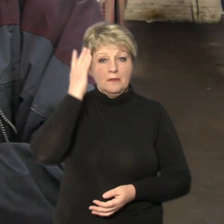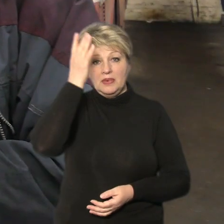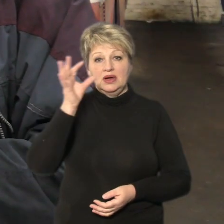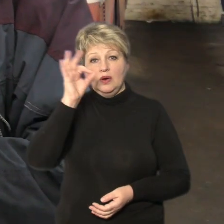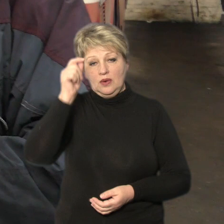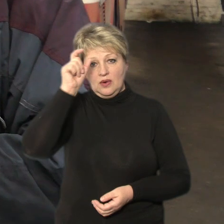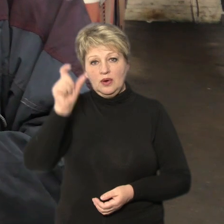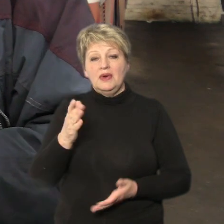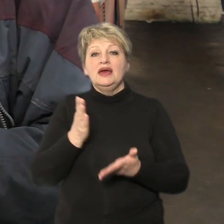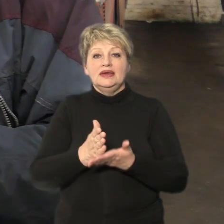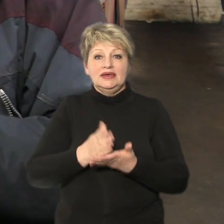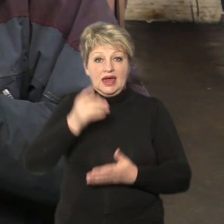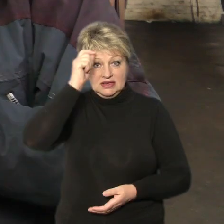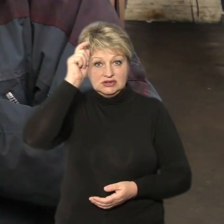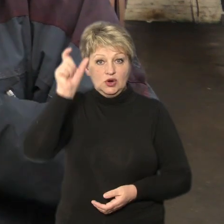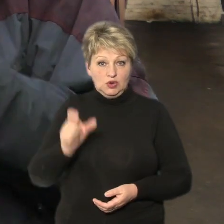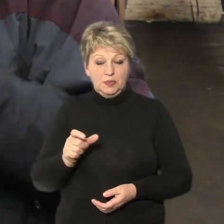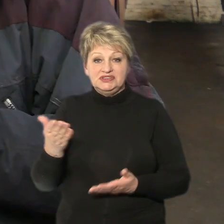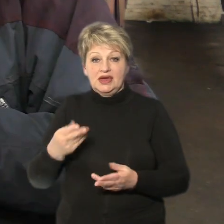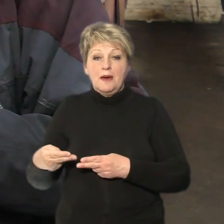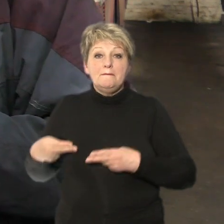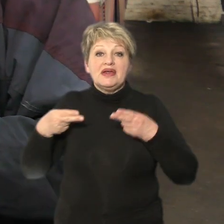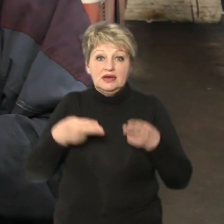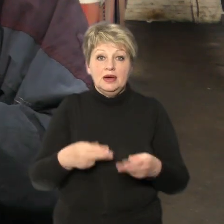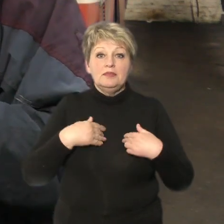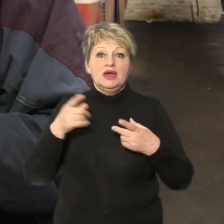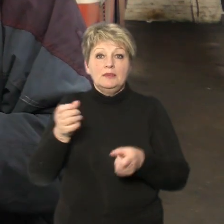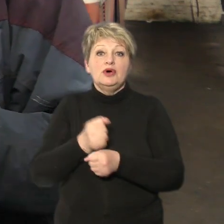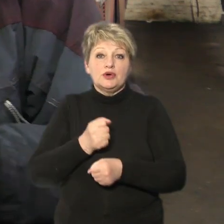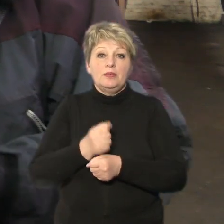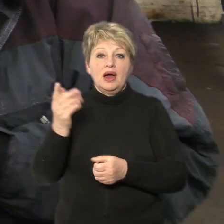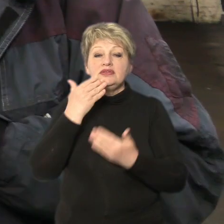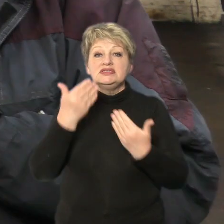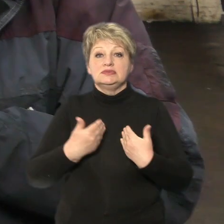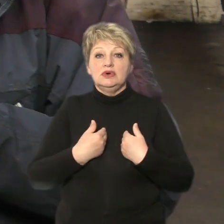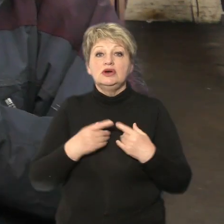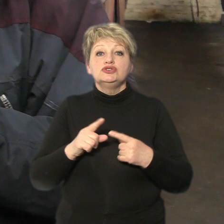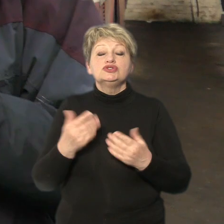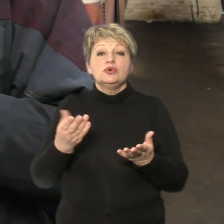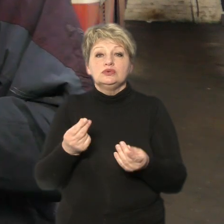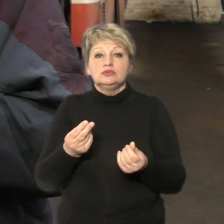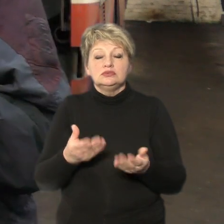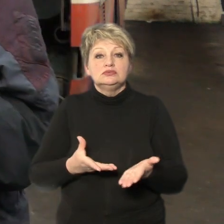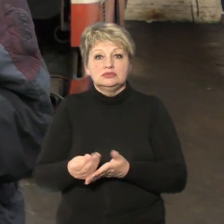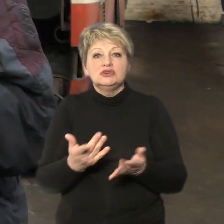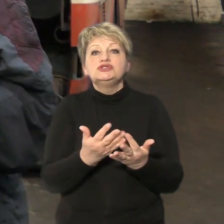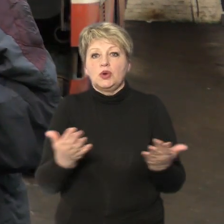такі хлопці, приїжджають, ми їм робимо роботу, вони питають хлопці, що з нас. Я